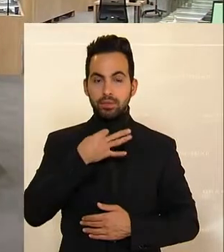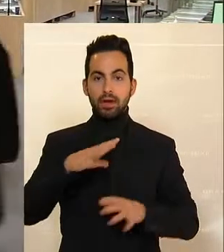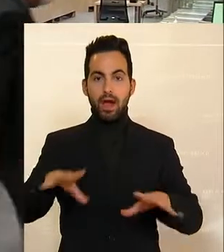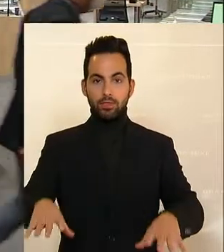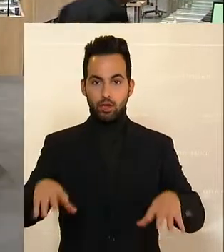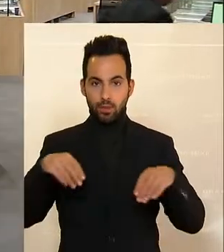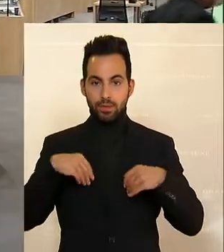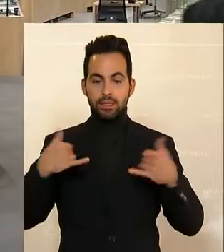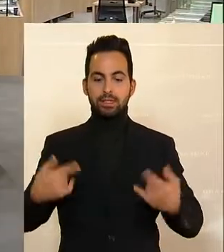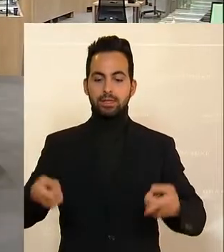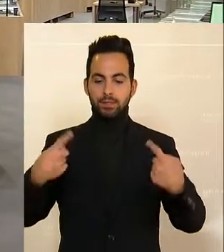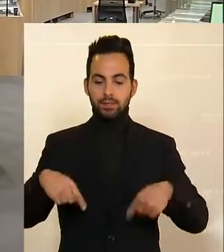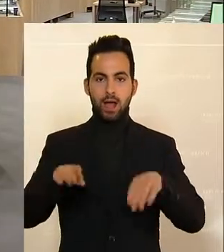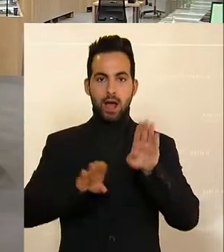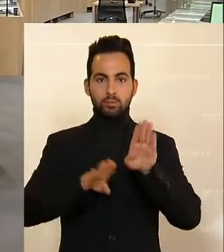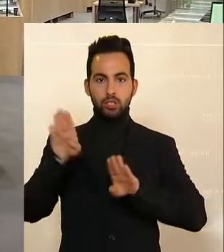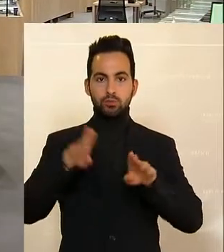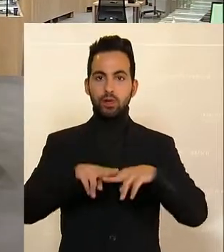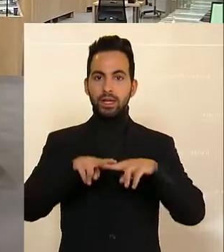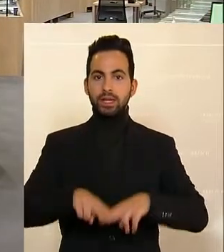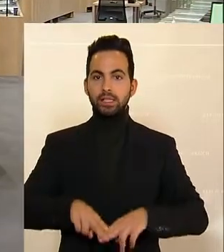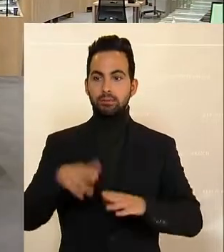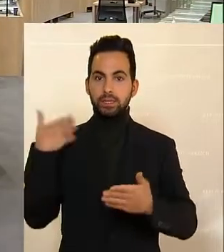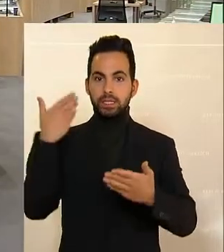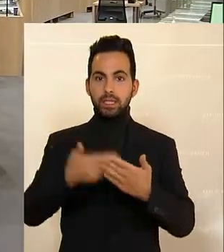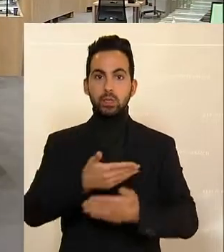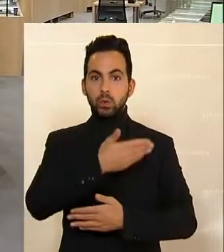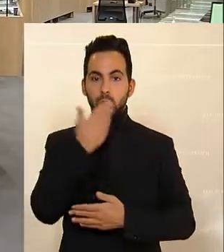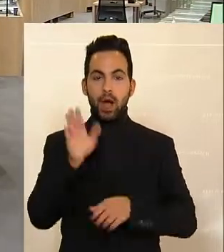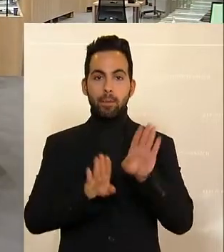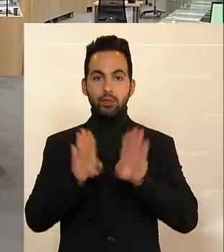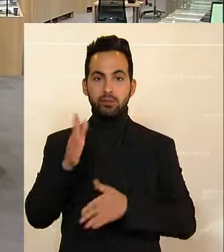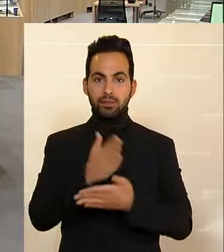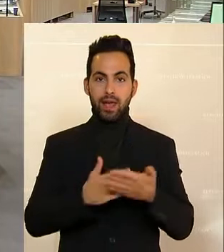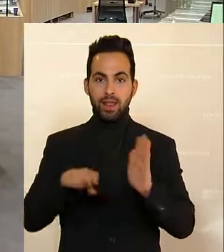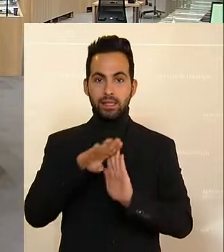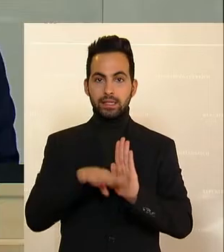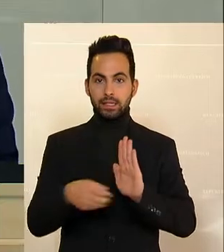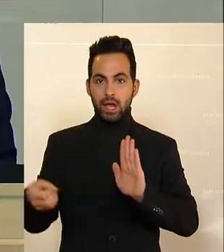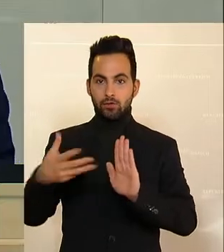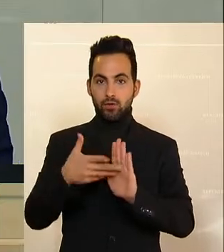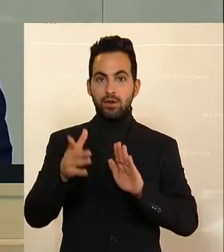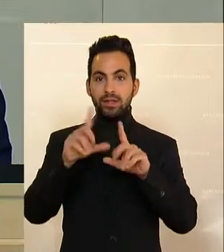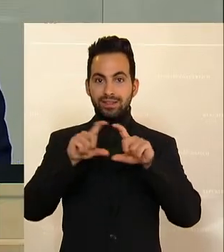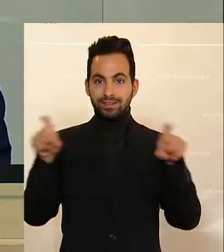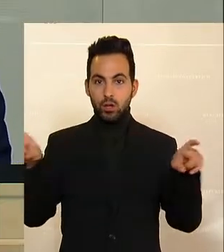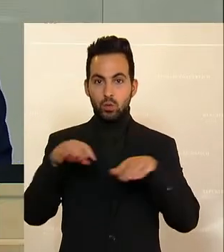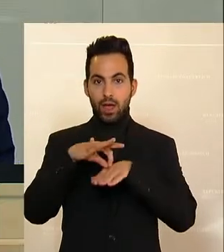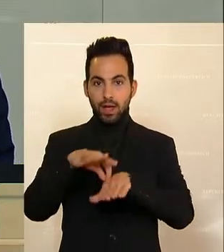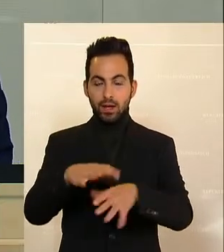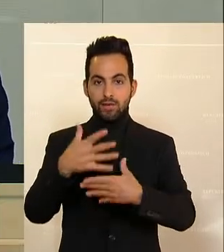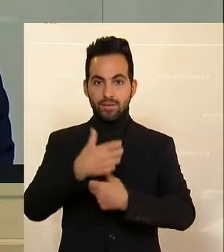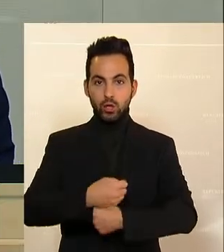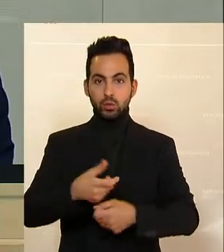angenommen. Schließlich komme ich zur Abstimmung über die restlichen, noch nicht abgestimmten Teile des Gesetzentwurfs samt Titel und Eingang in der